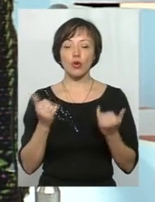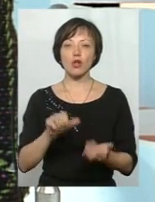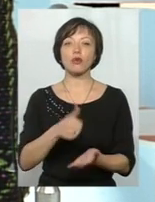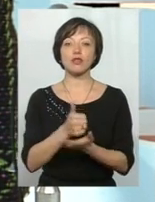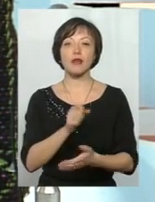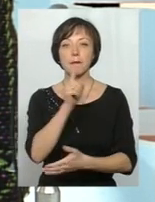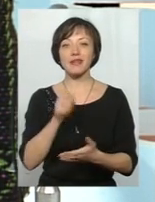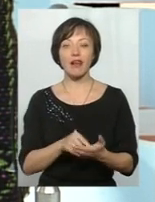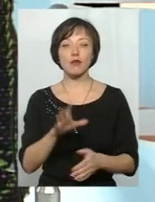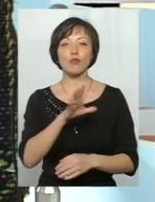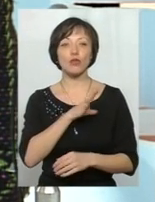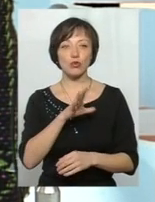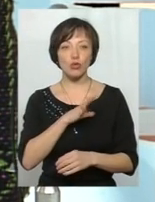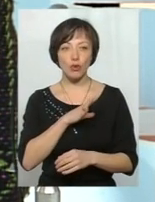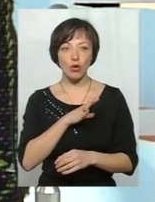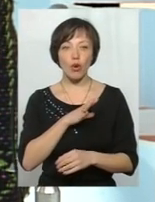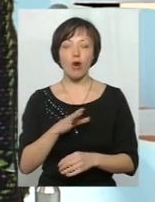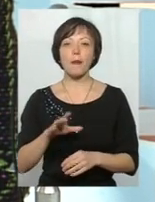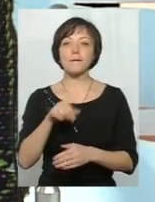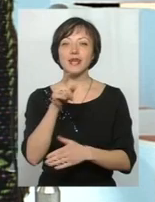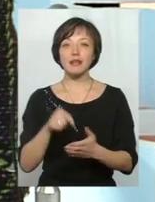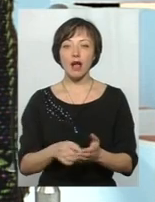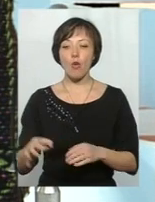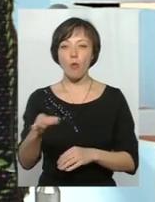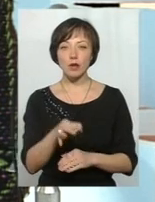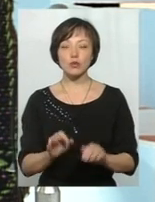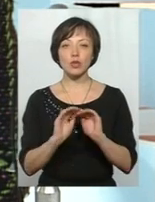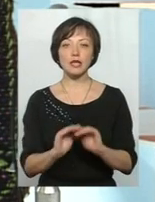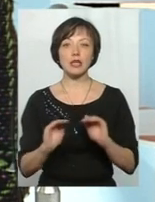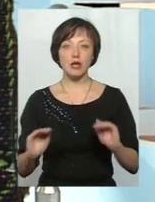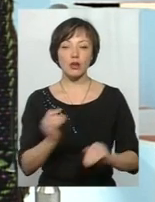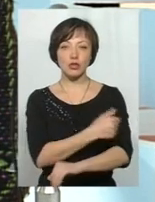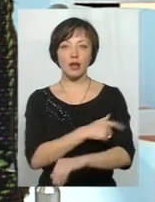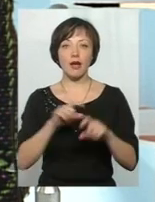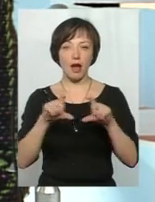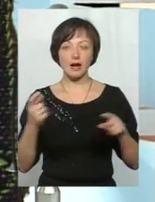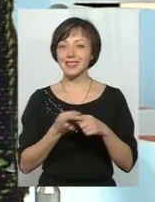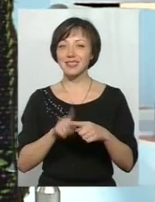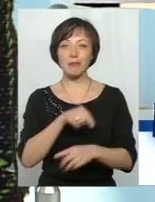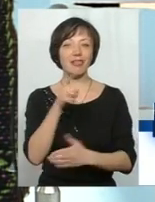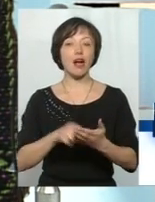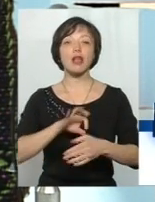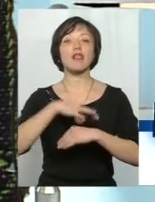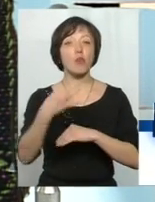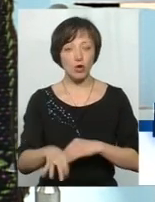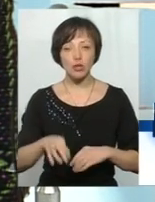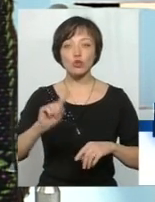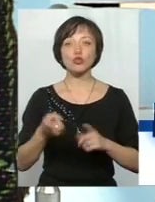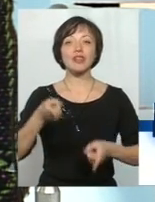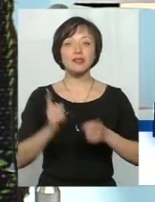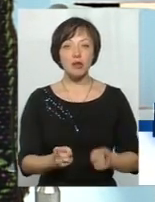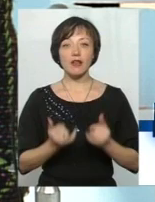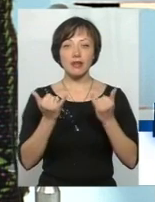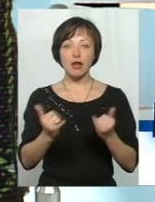все-таки питання обласної дитячої лікарні. Це питання наболіло, тому що насправді, я думаю, що для